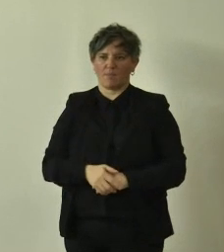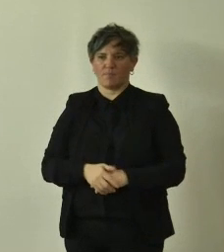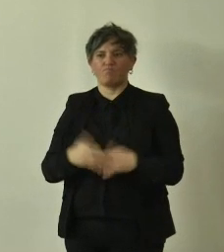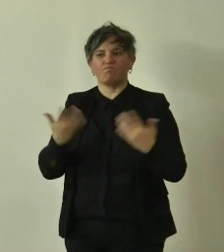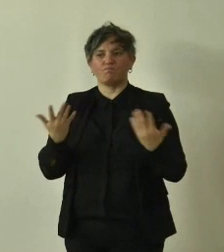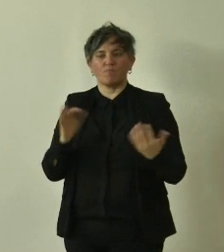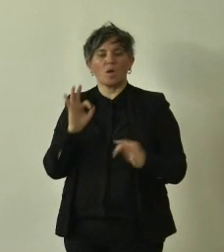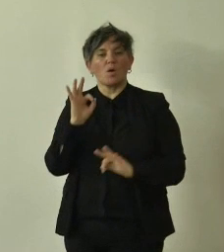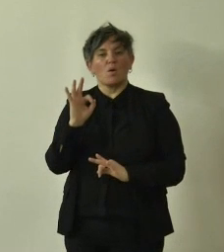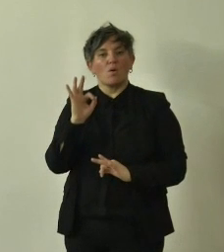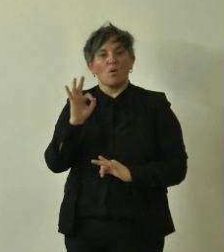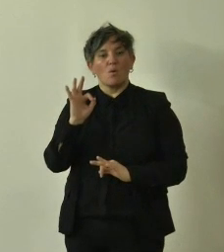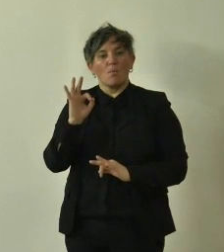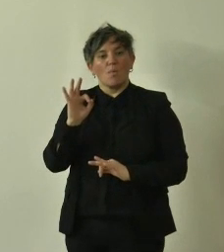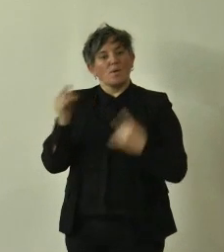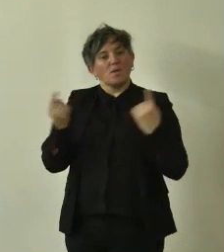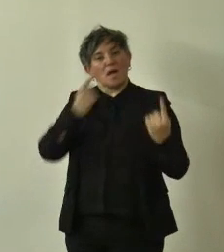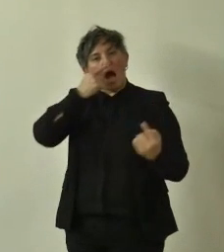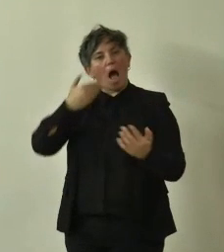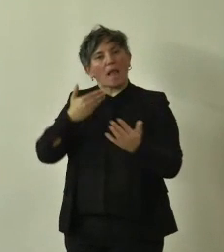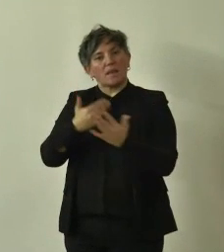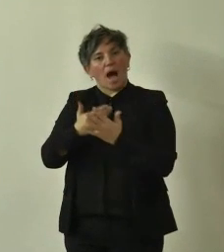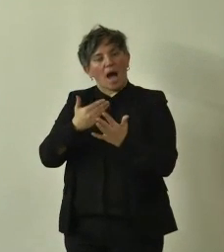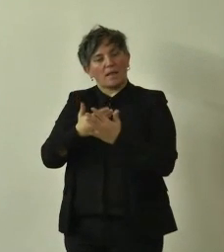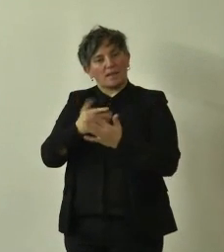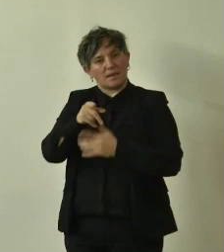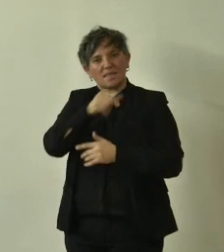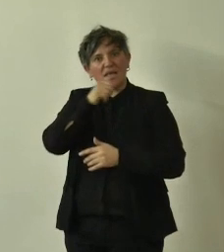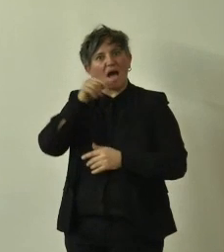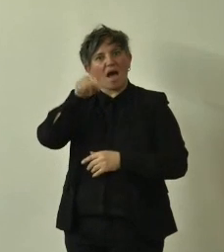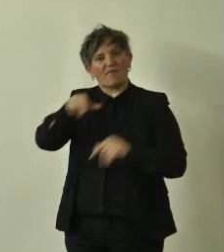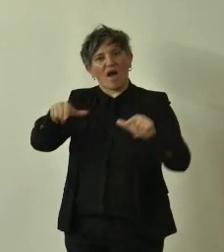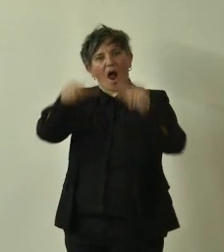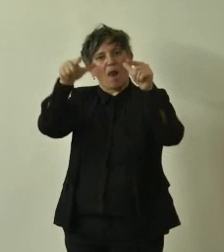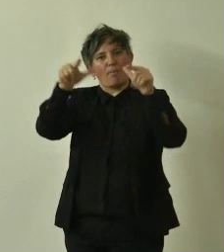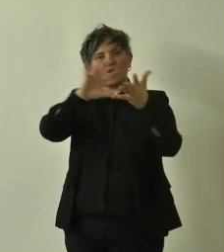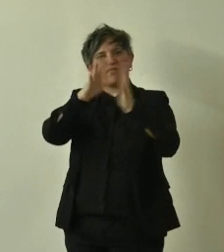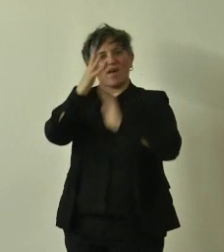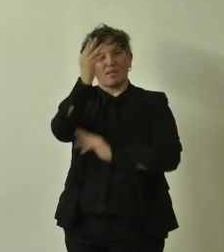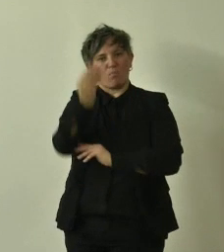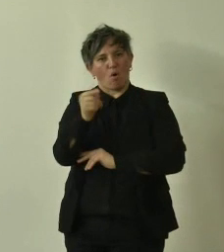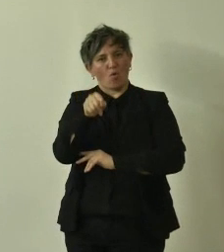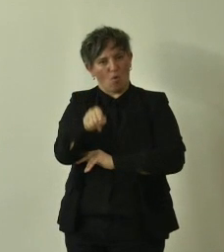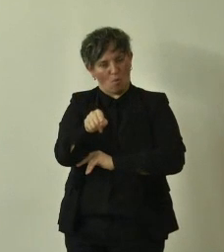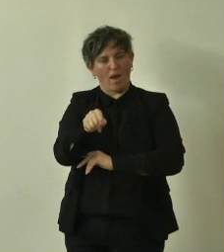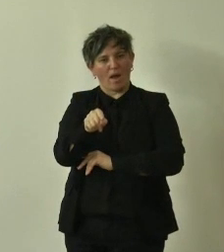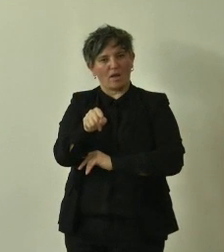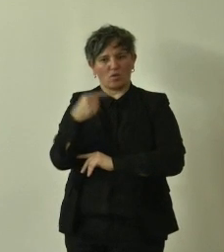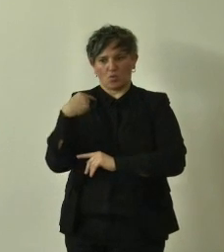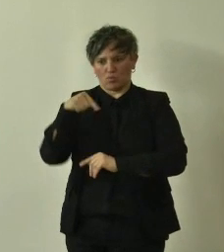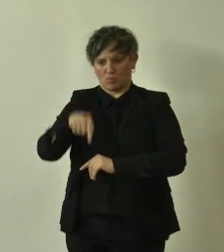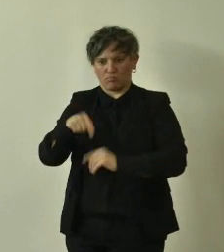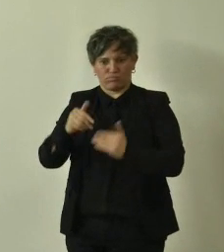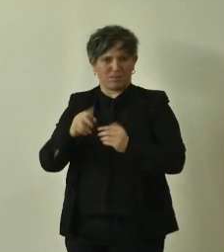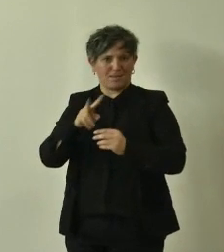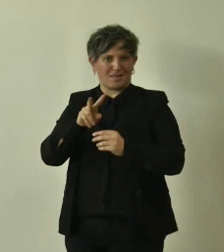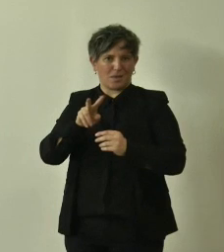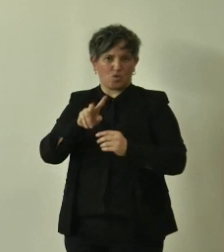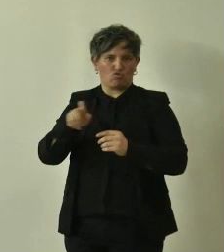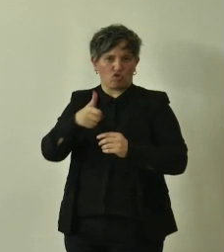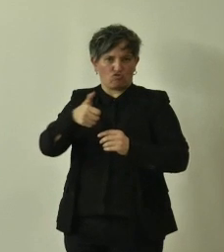che potrebbero essere le condizioni ideali per permettere ad un albero di diventare monumentale di qui a qualche secolo